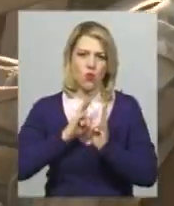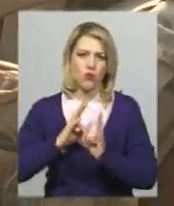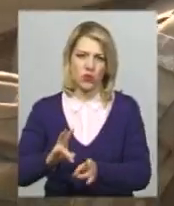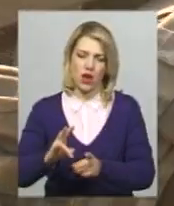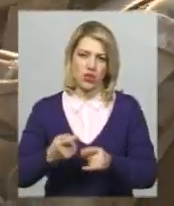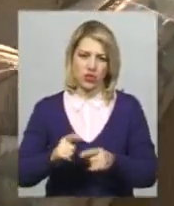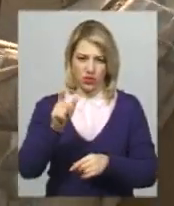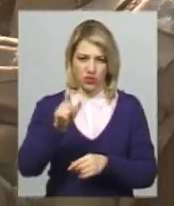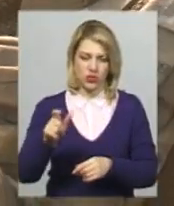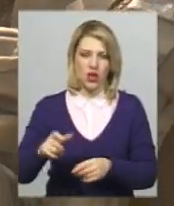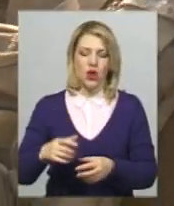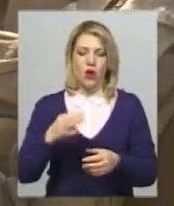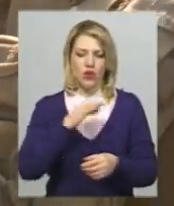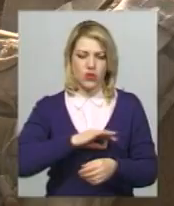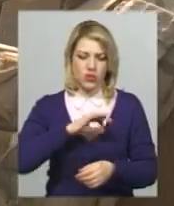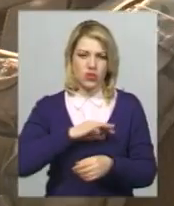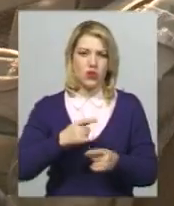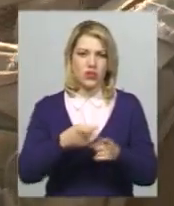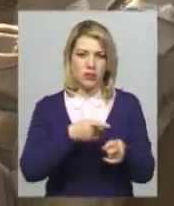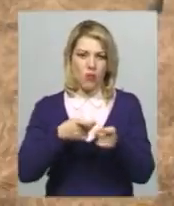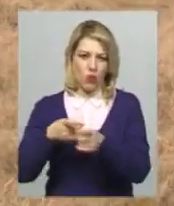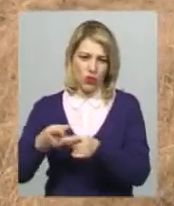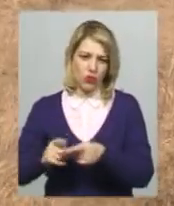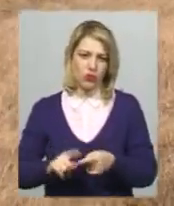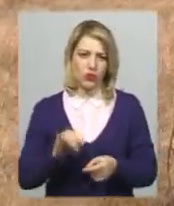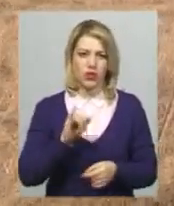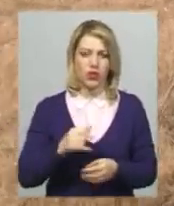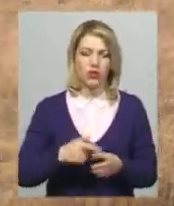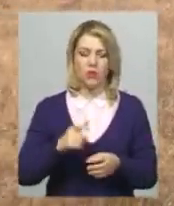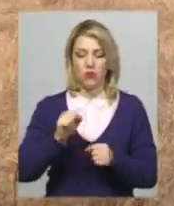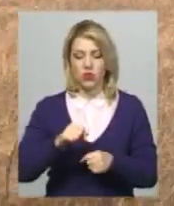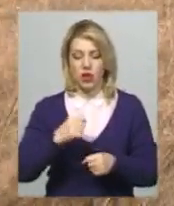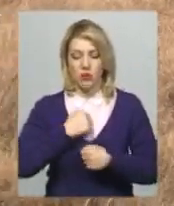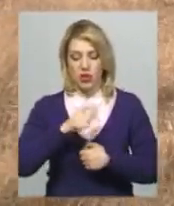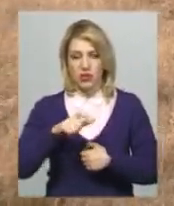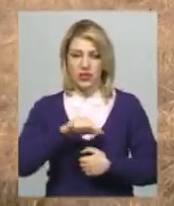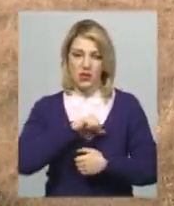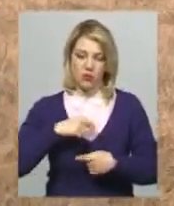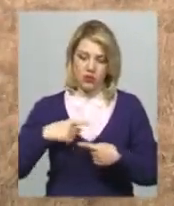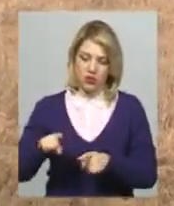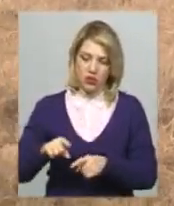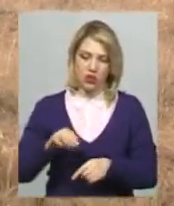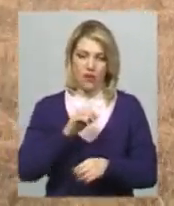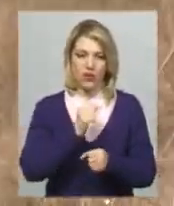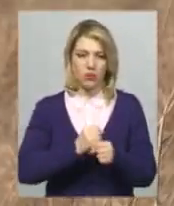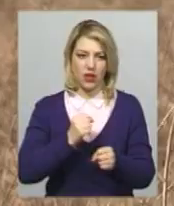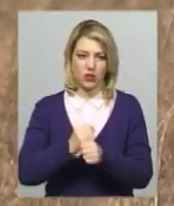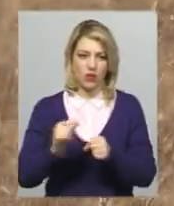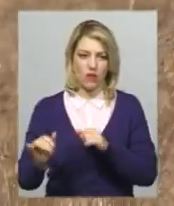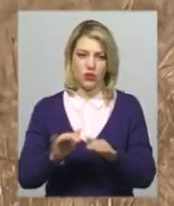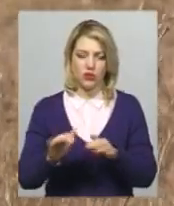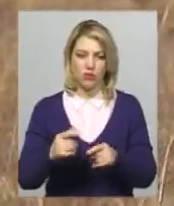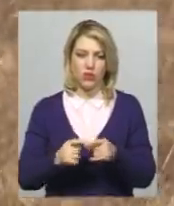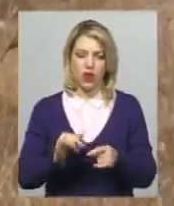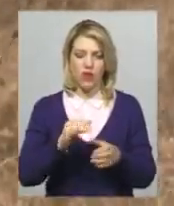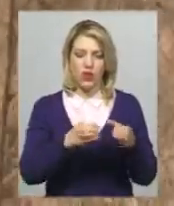користуються штатним озброєнням. Під час виконання вогневих занять кожен боєць може як самосійно відпрацьовувати вправи, так і у складі підрозділу – групи. Це так